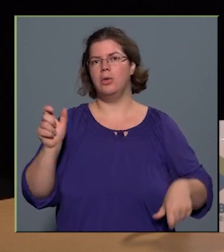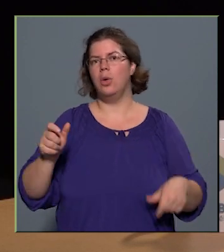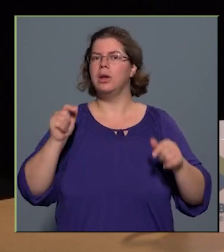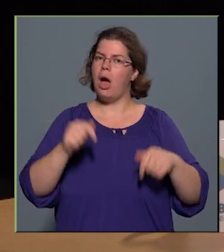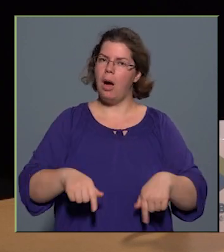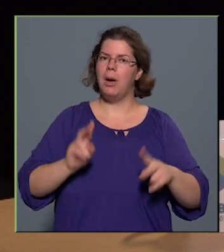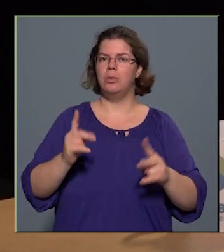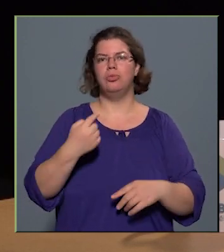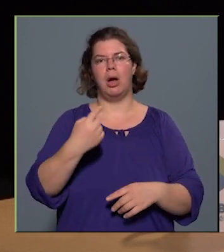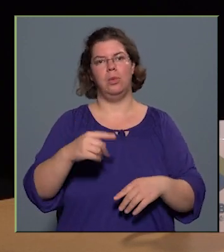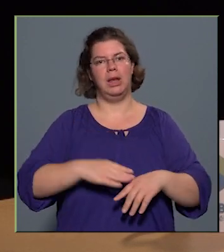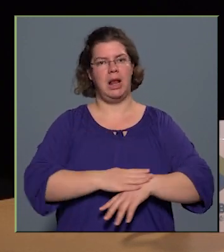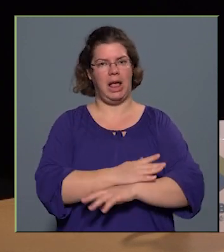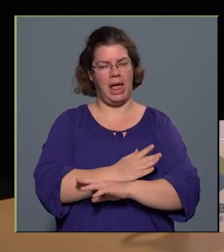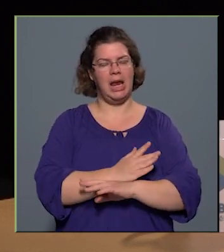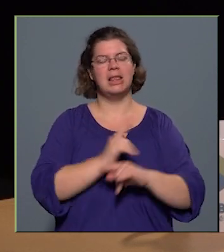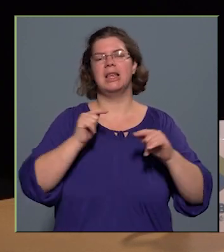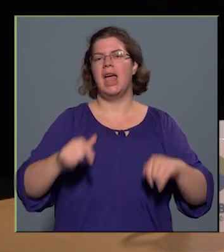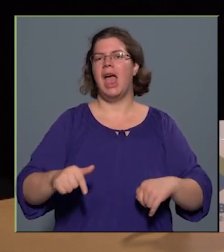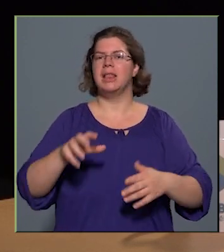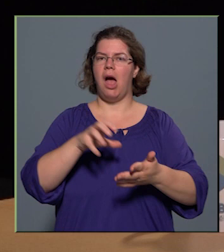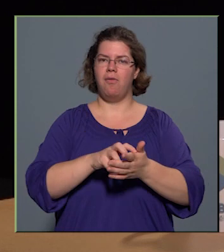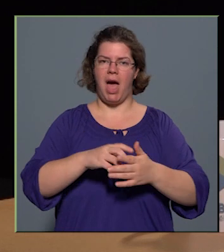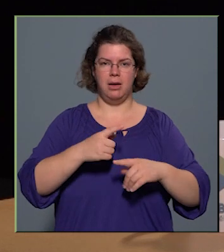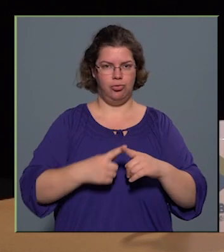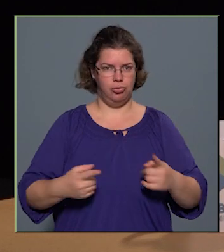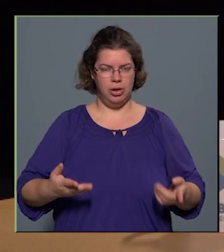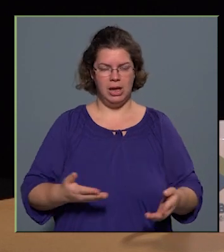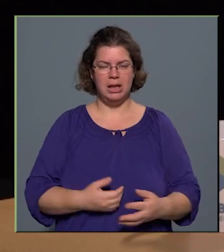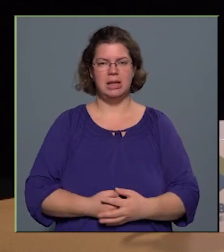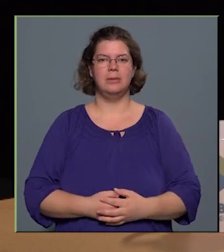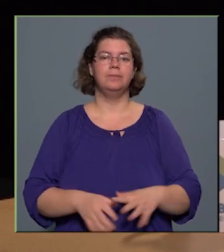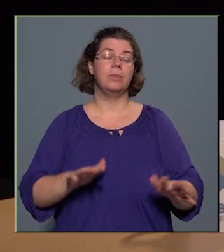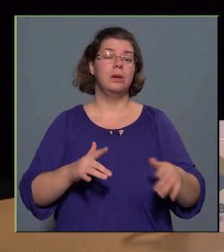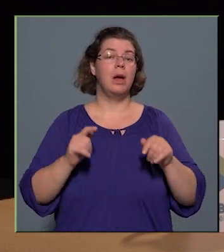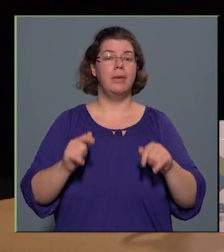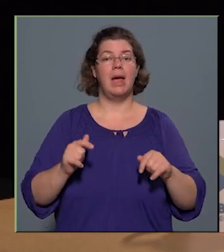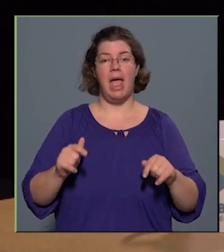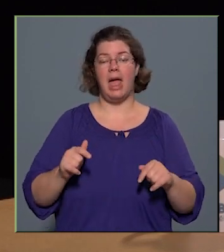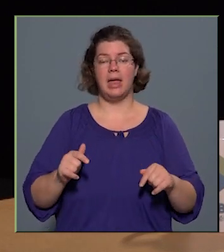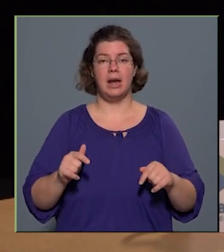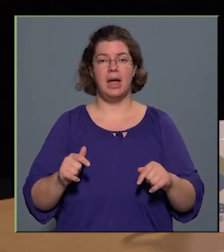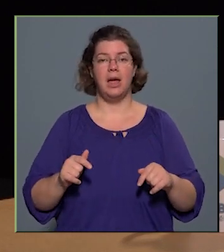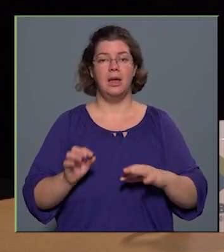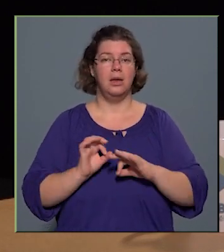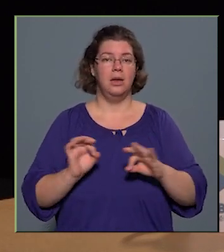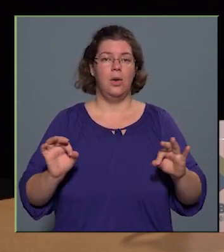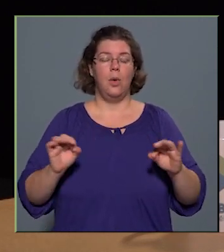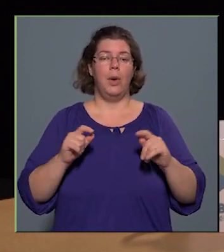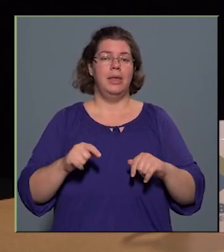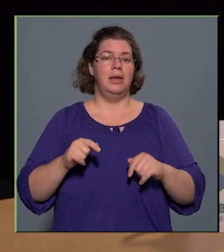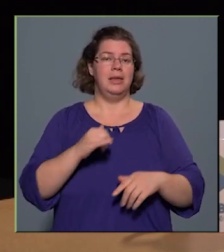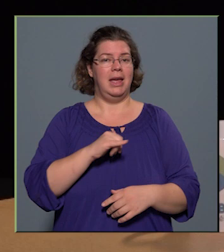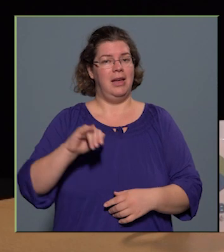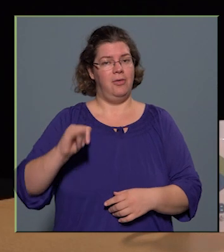hogy magukénak érezzék ezt a városrészt. Talán erre jó ez az év